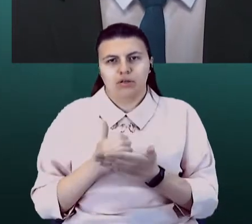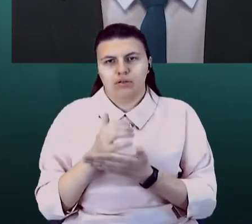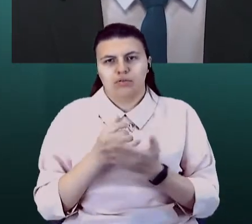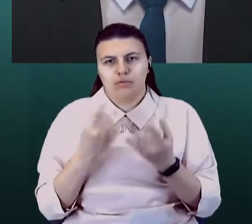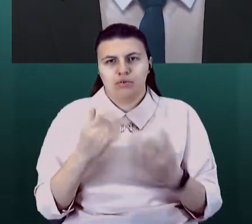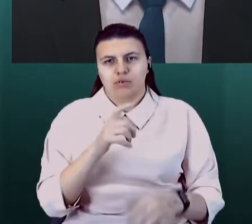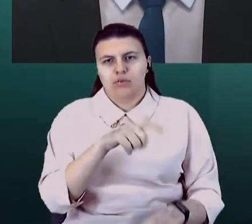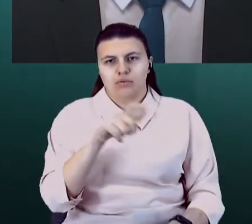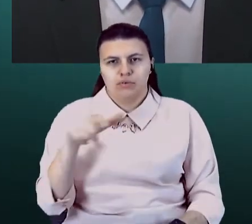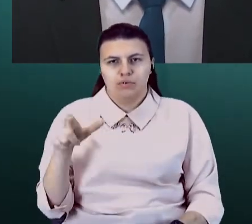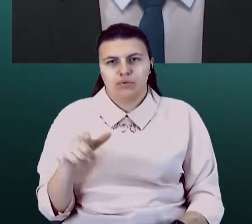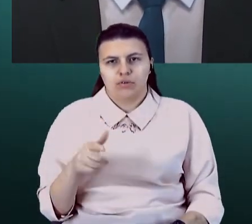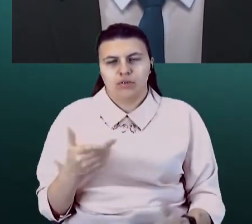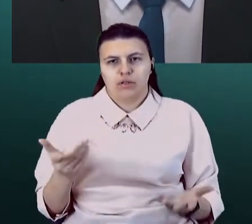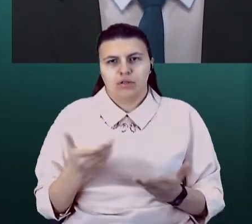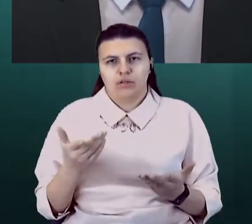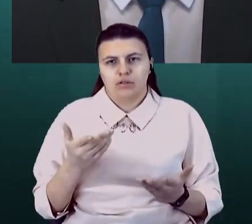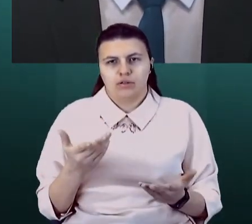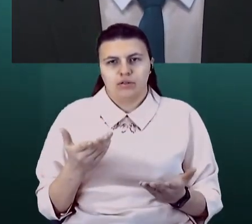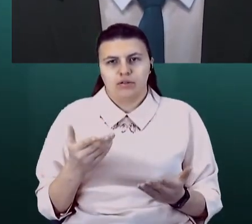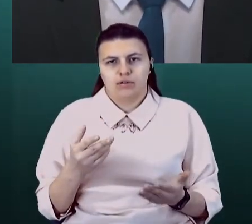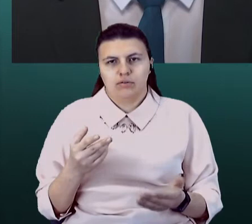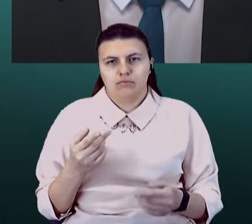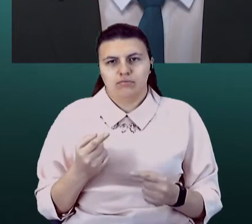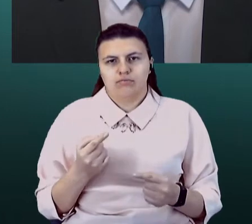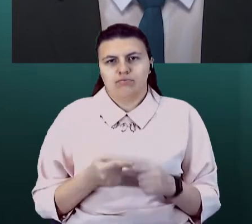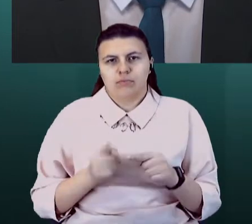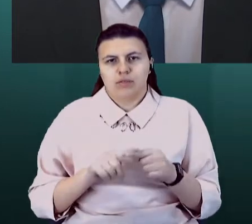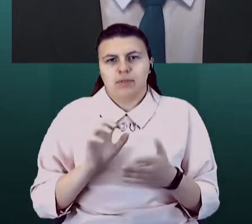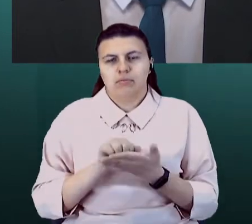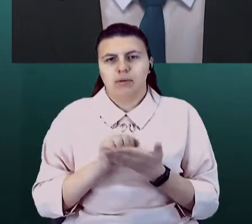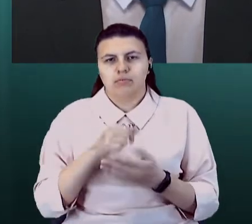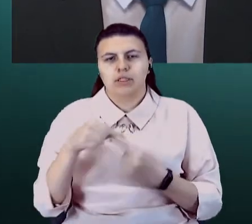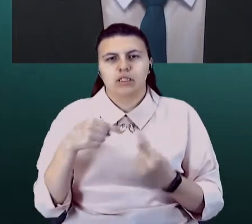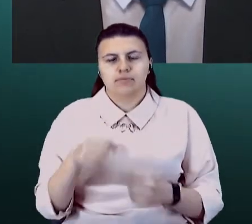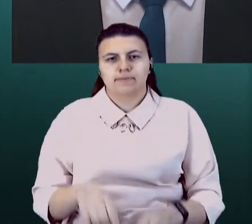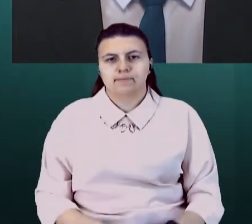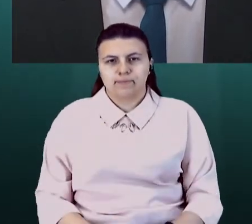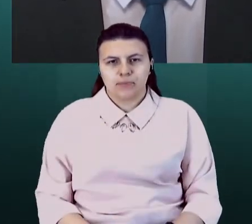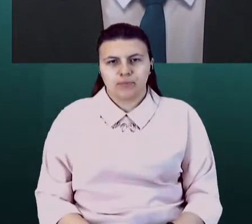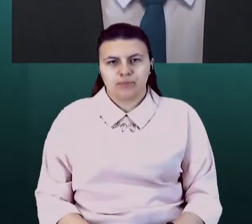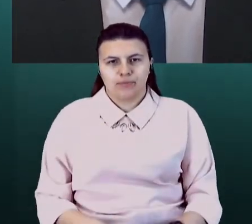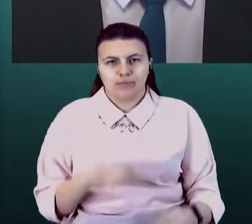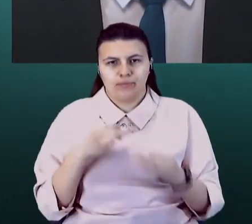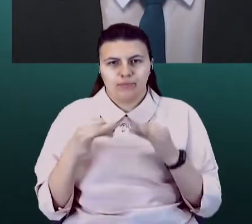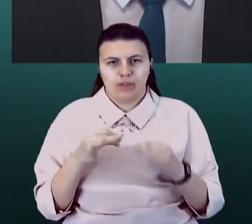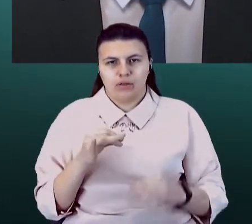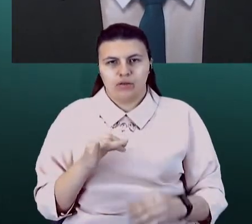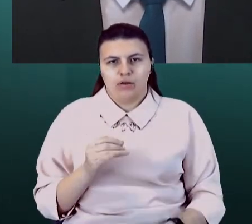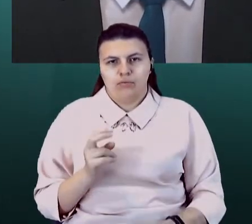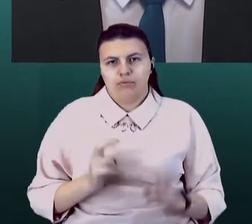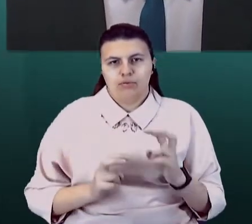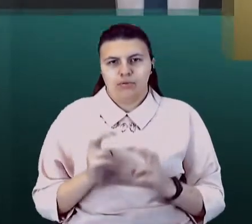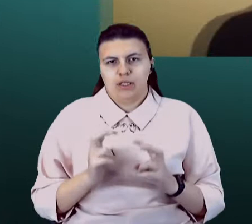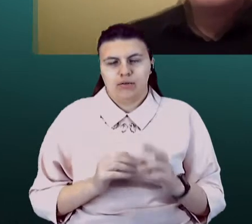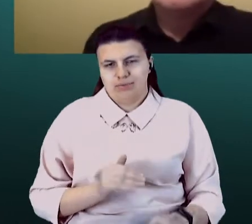які, власне кажучи, стоять за цим бізнесом. До розмови приєднується підприємець Вікторія Богославська. Пані